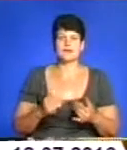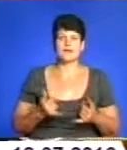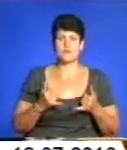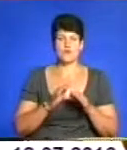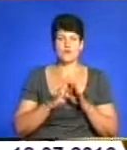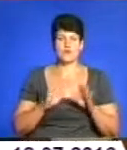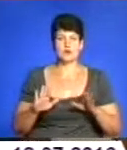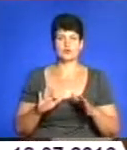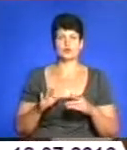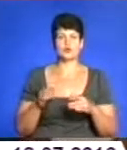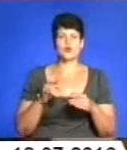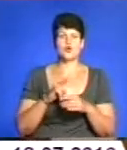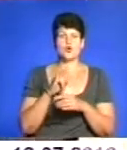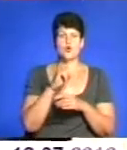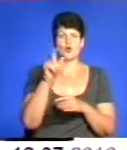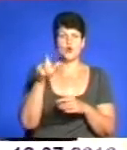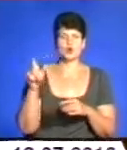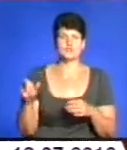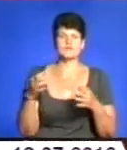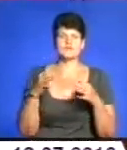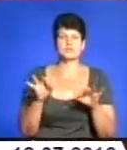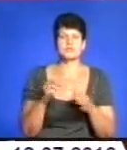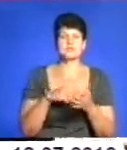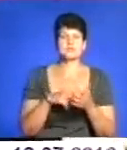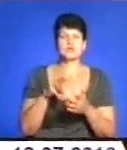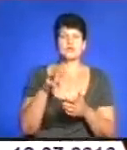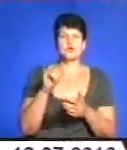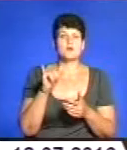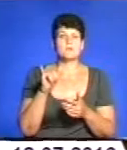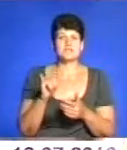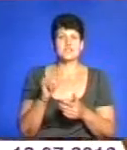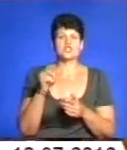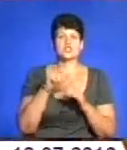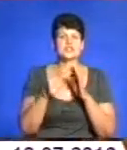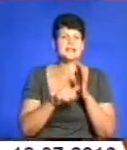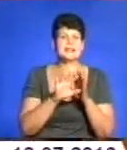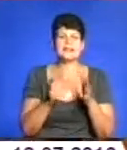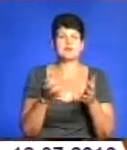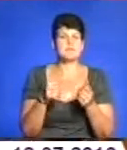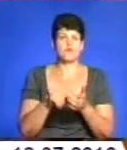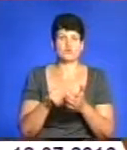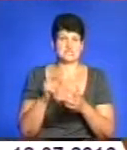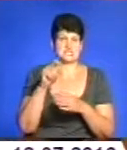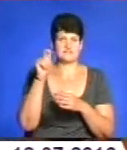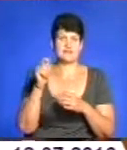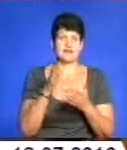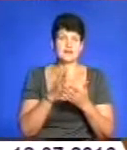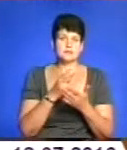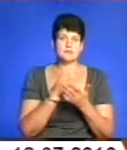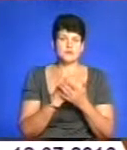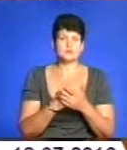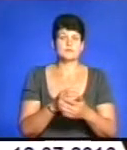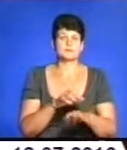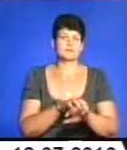-визволителів міста, бо реактивний літак МІГ-17 не брав участі у Другої світовій війні, а є символом уже повоєнного радянського